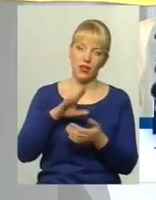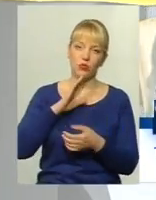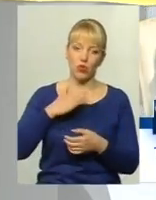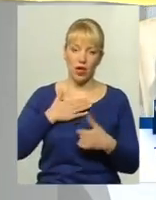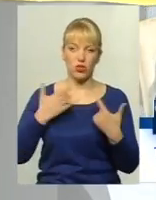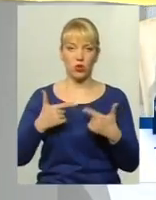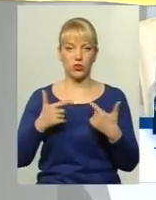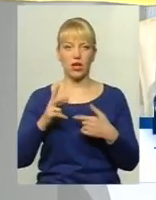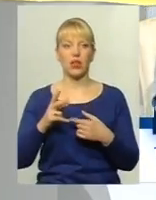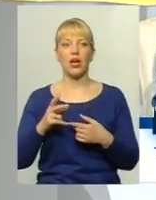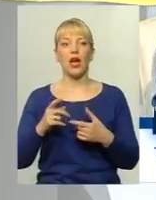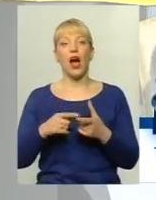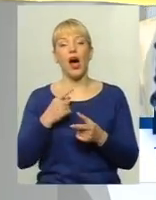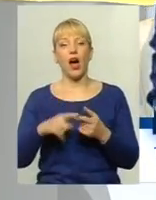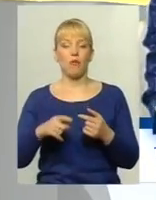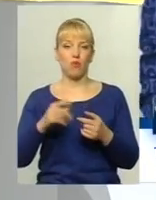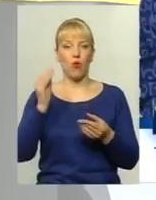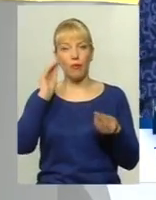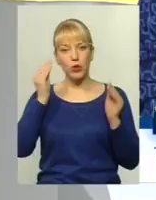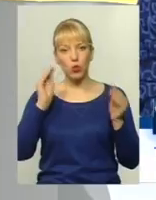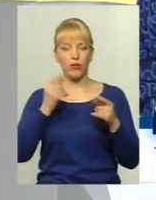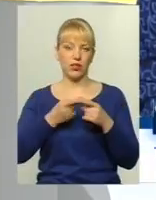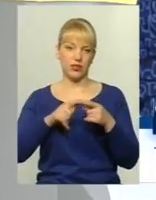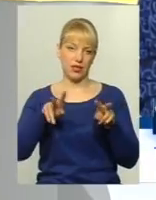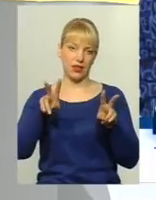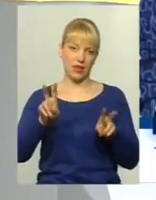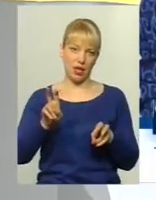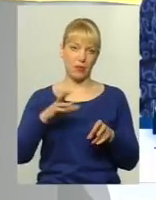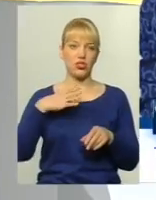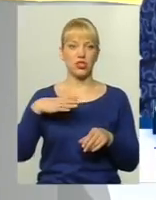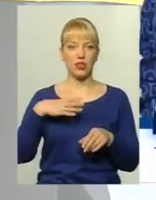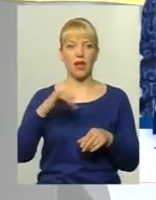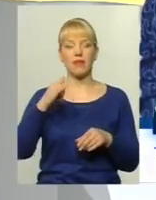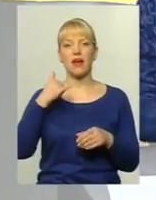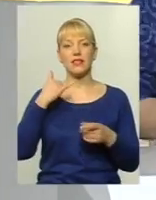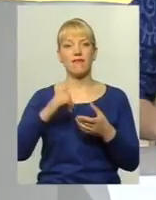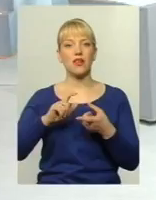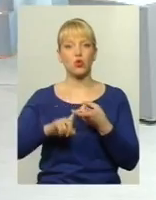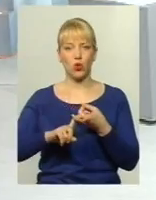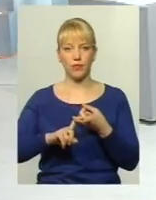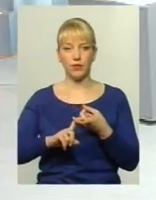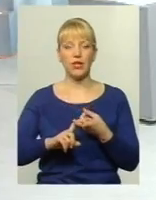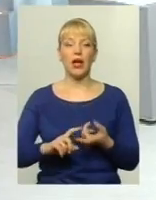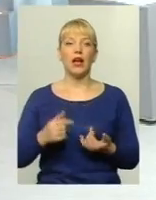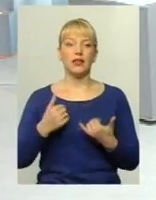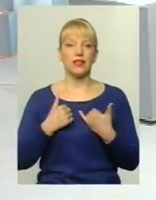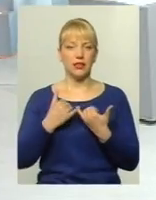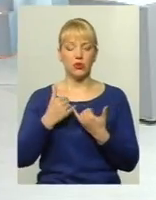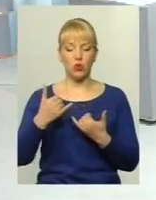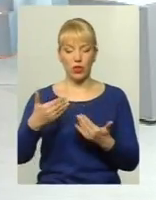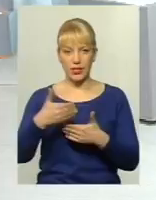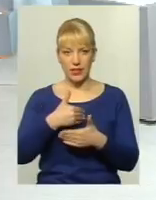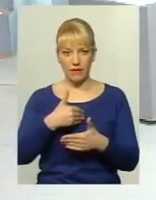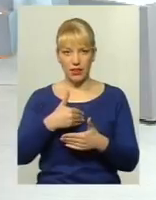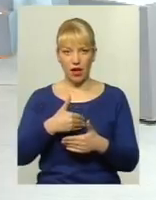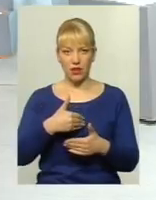яких я зараз представлю Або ж міркування зазначеної теми, чекаємо на зв'язок А сьогодні до нас у студію завітали